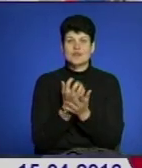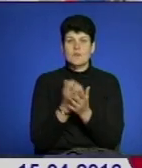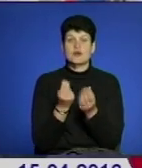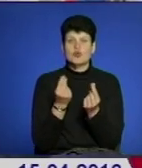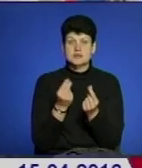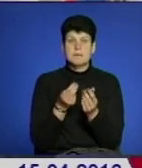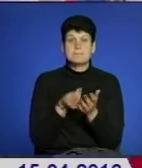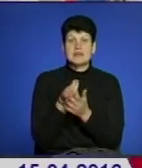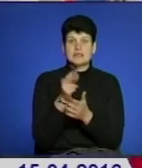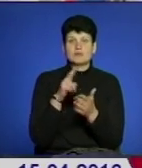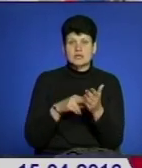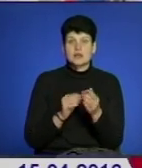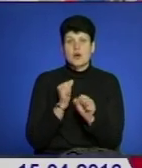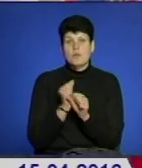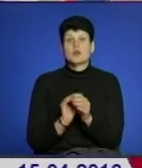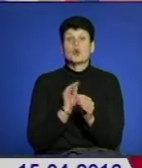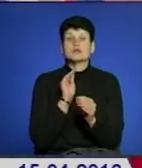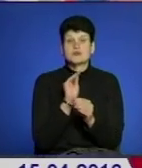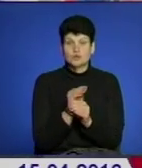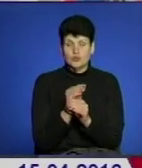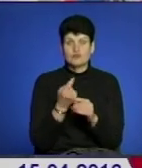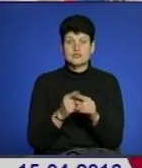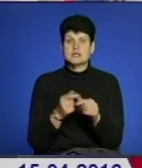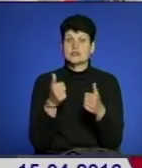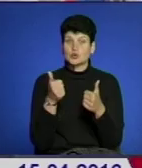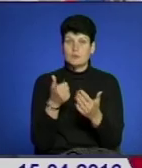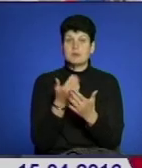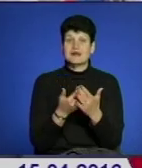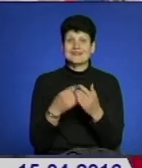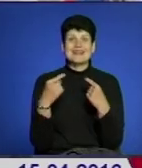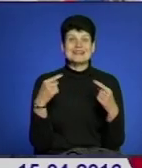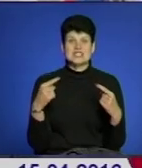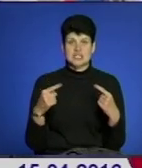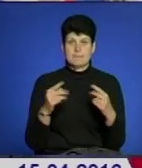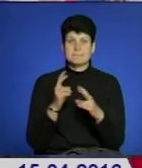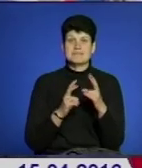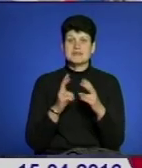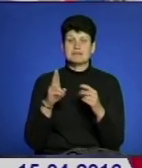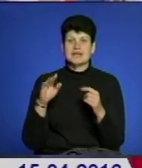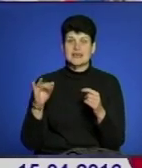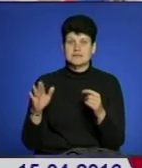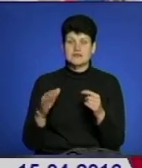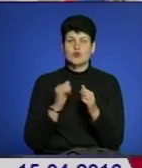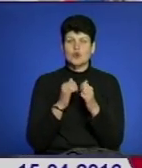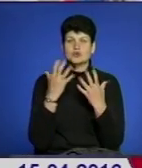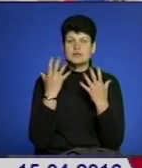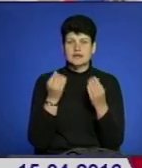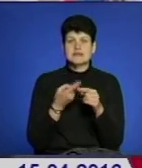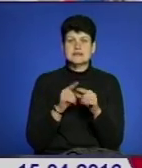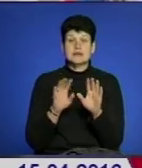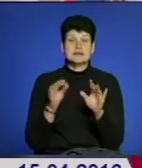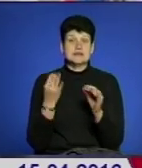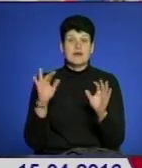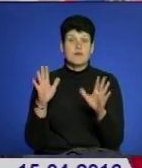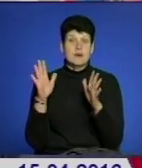податки, робить ще якісь додаткові речі. Сподіваюся, це буде добрий приклад для інших підприємців і з кожним днем таких цікавих моментів буде з'являтися в